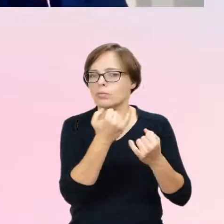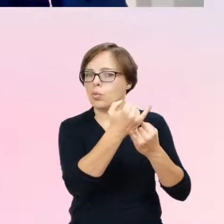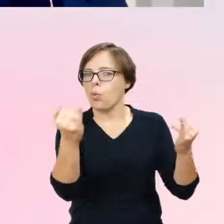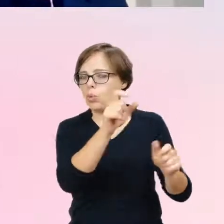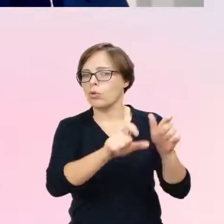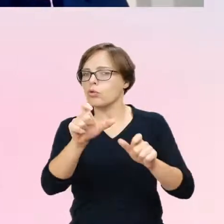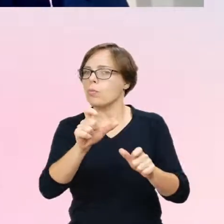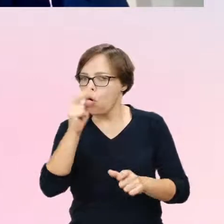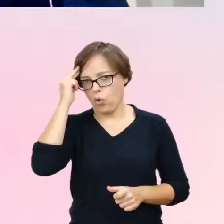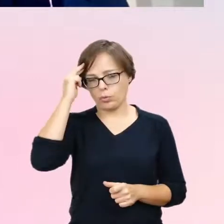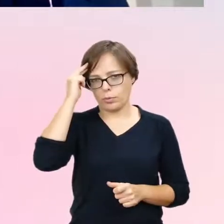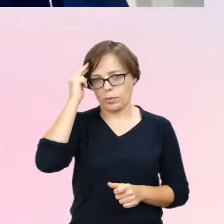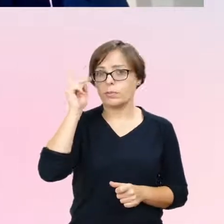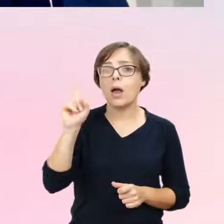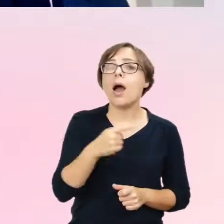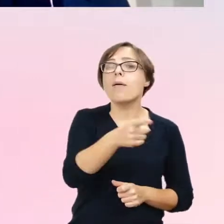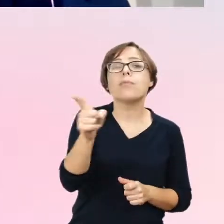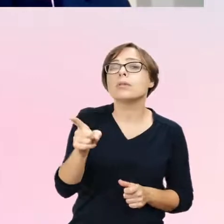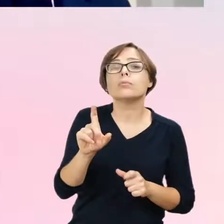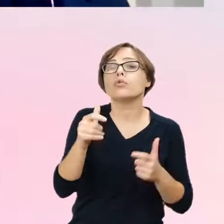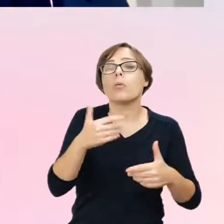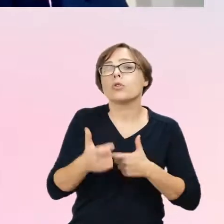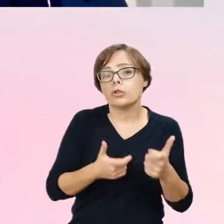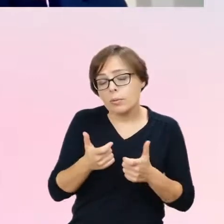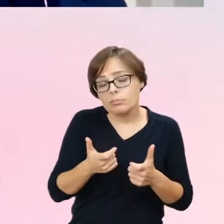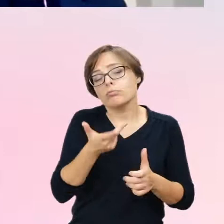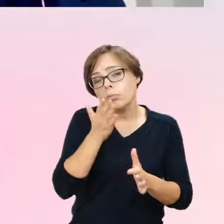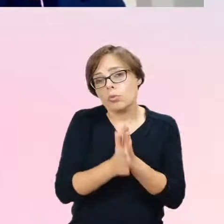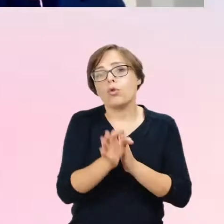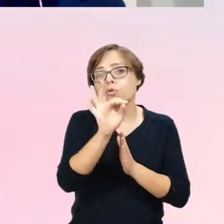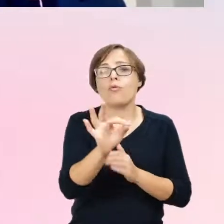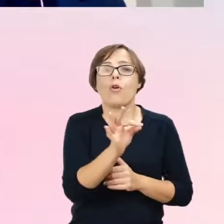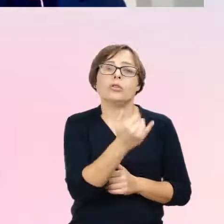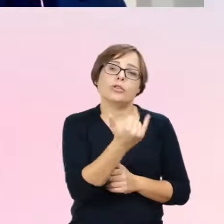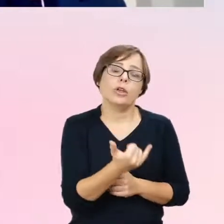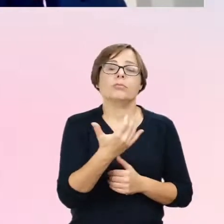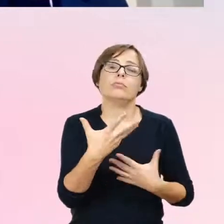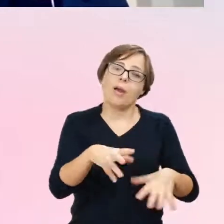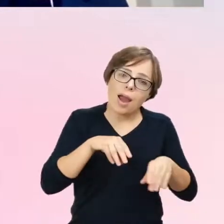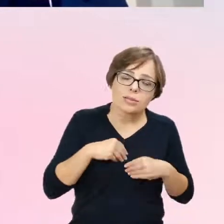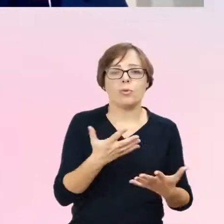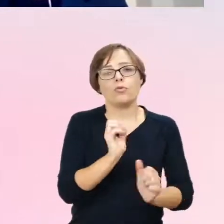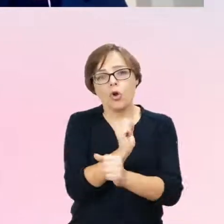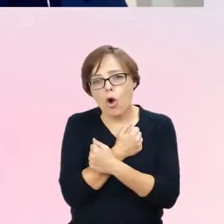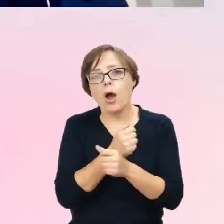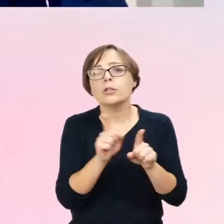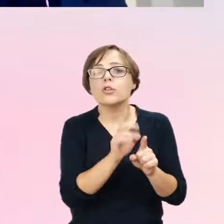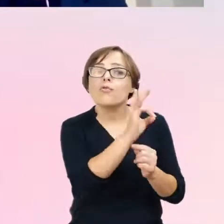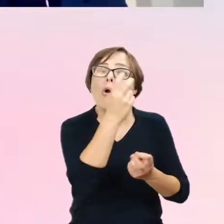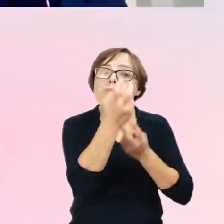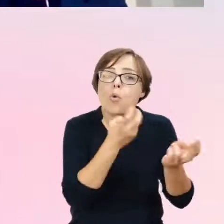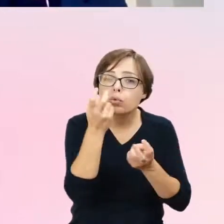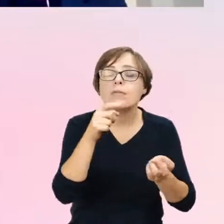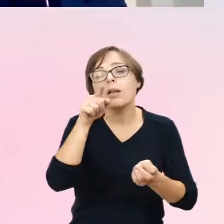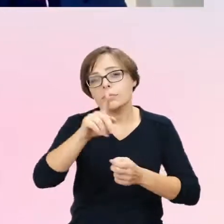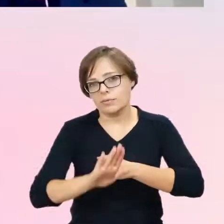Państwu pozostaje to, żeby swoje dzieci akceptować, kochać i wspierać je w ich poszukiwaniach, ale przy czym